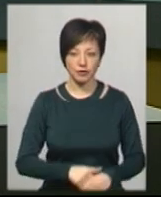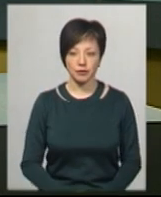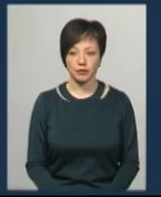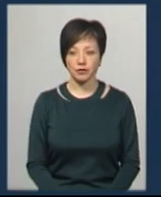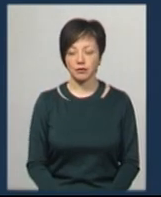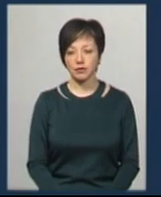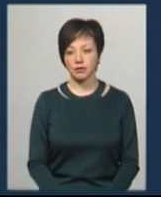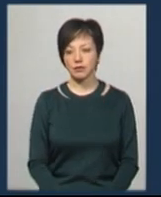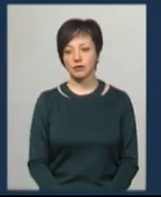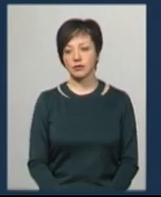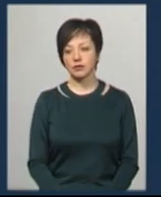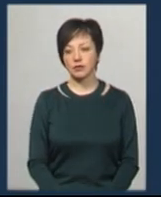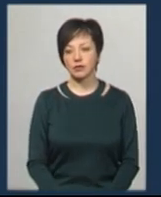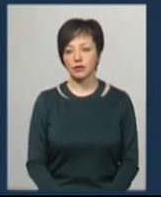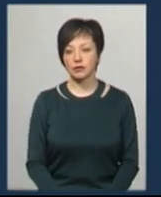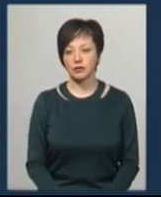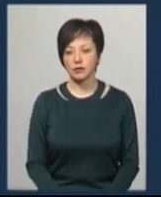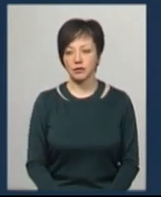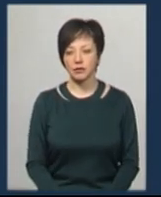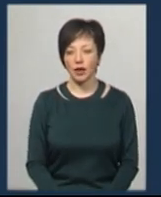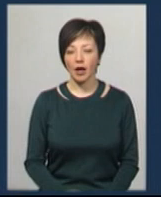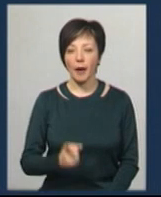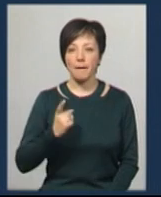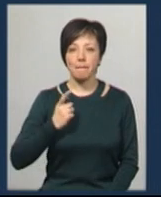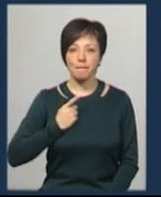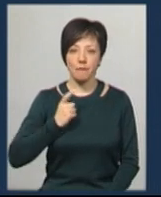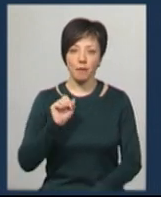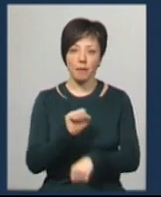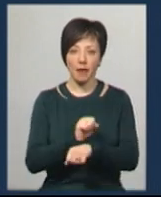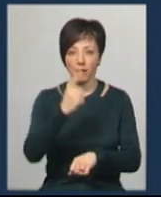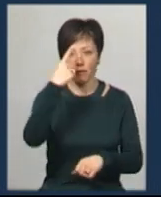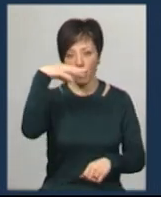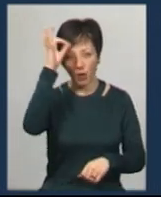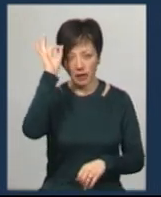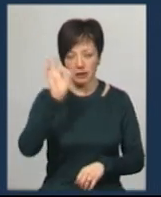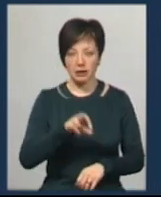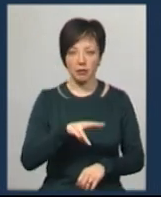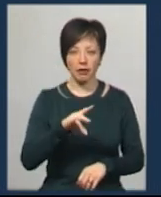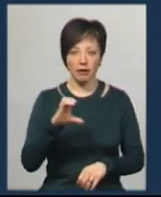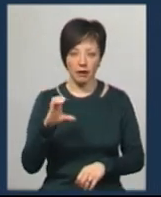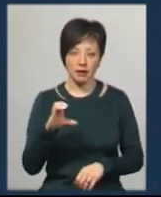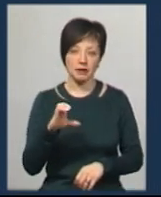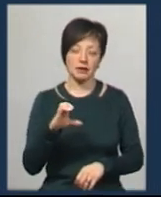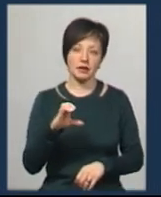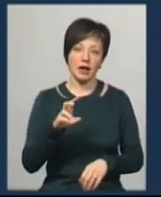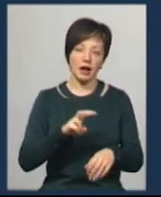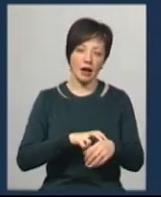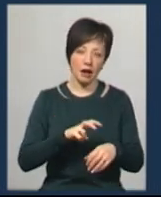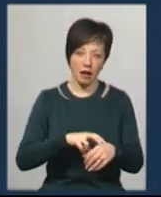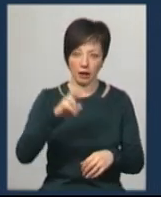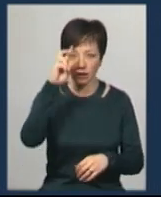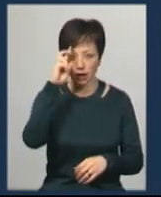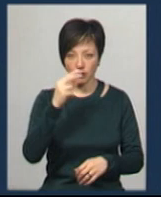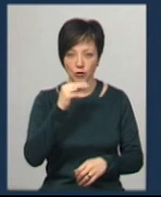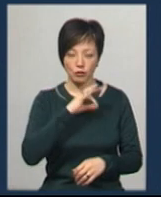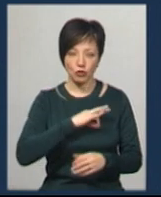На блокпості буде стояти поліція, МЧС, лікарі, Держпродспоживслужба буде також